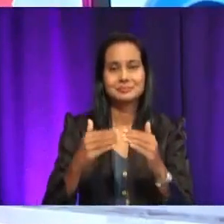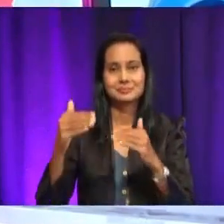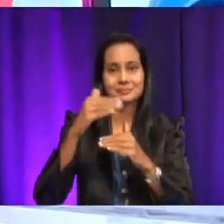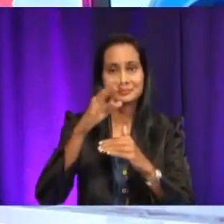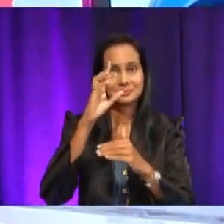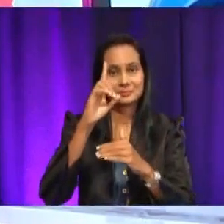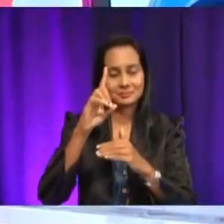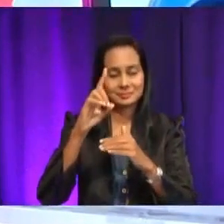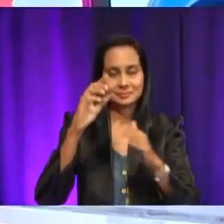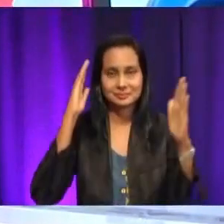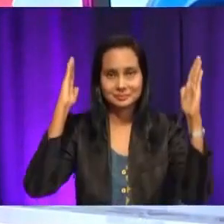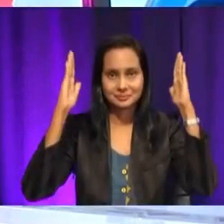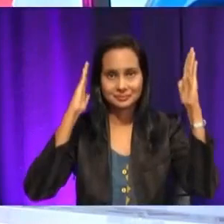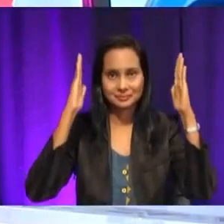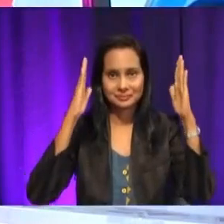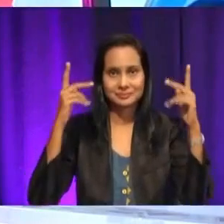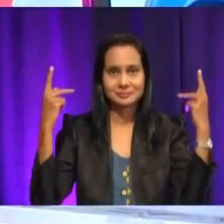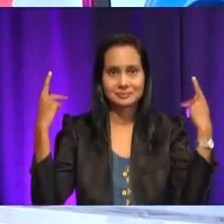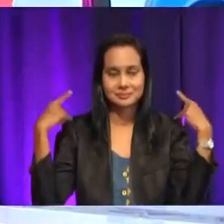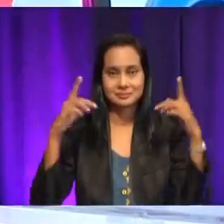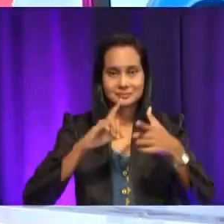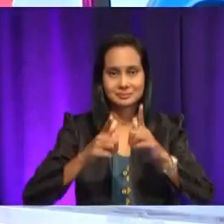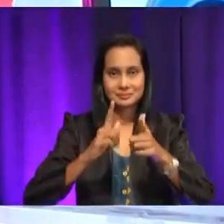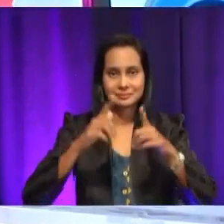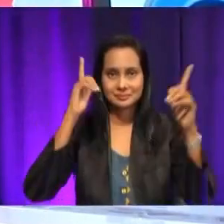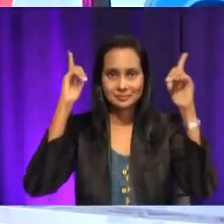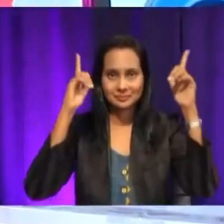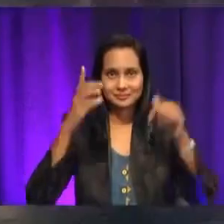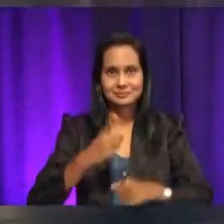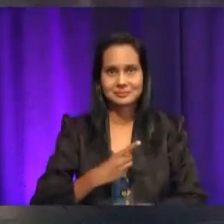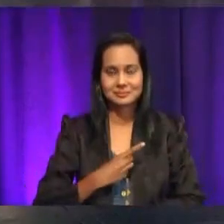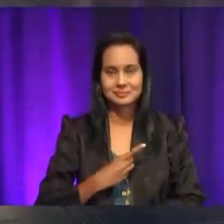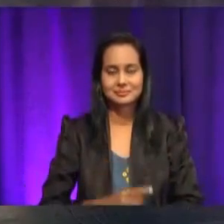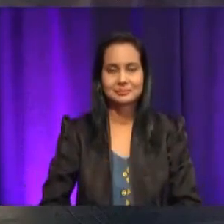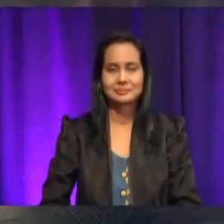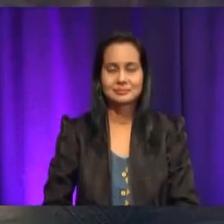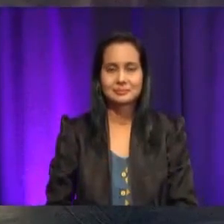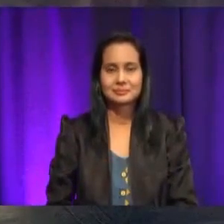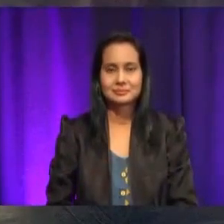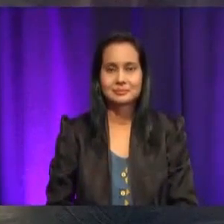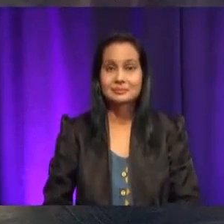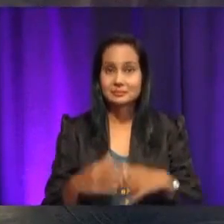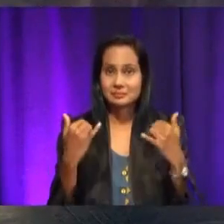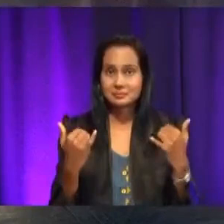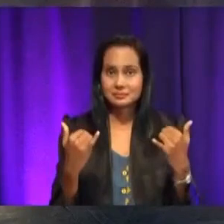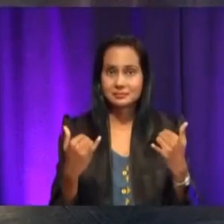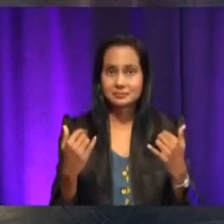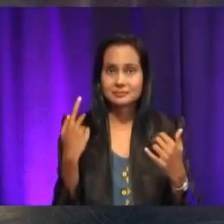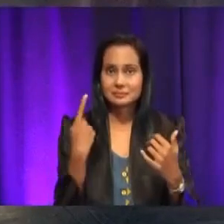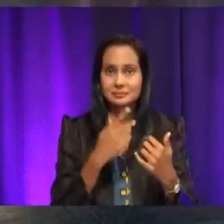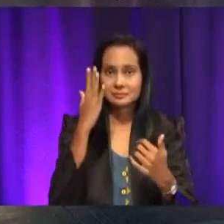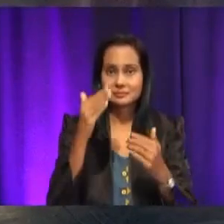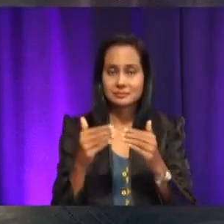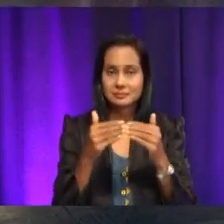pelajaran bahasa Melayu, kedai dobi layan diri. Jom, cikgu luruslah kita sambung. Okey, baiklah. Sekarang, kita akan teruskan